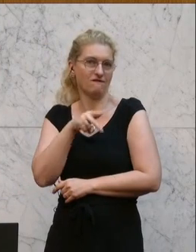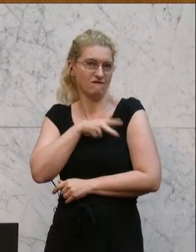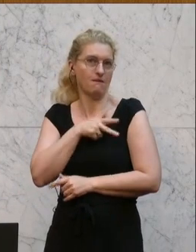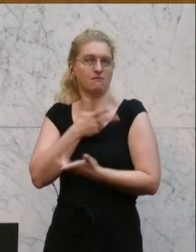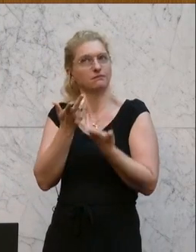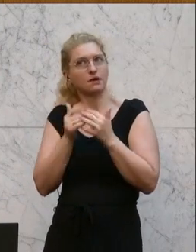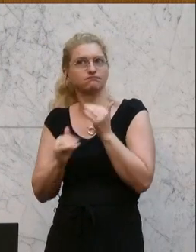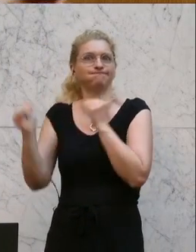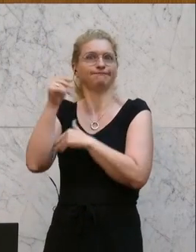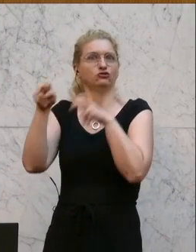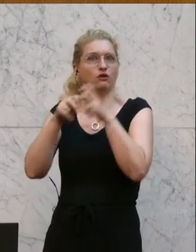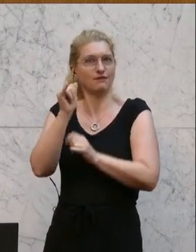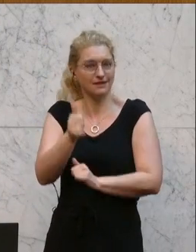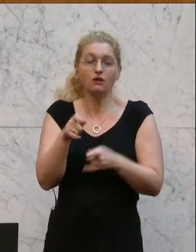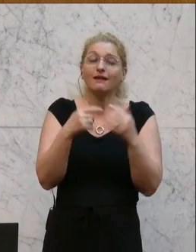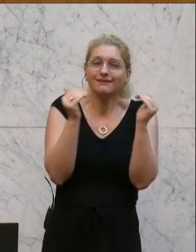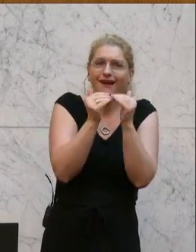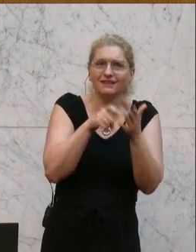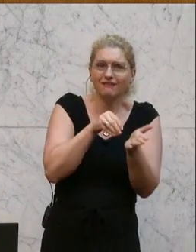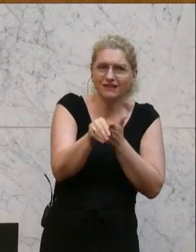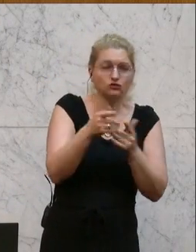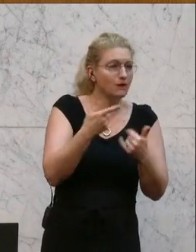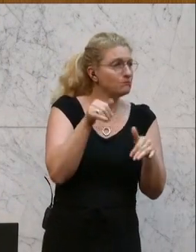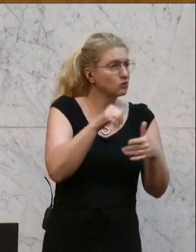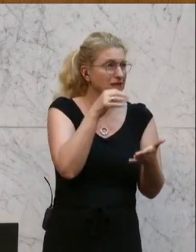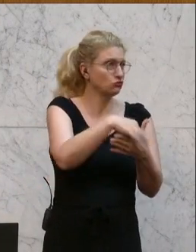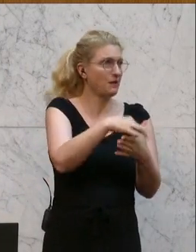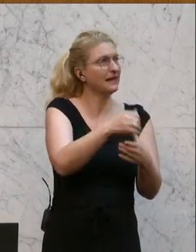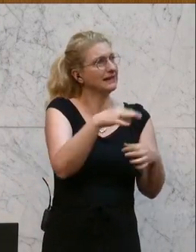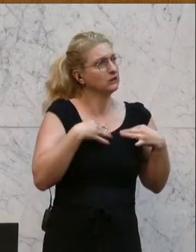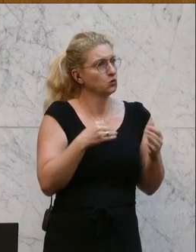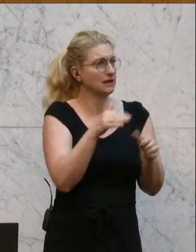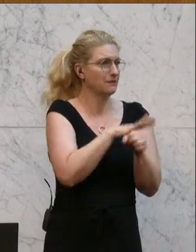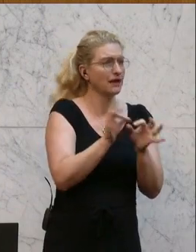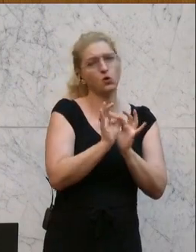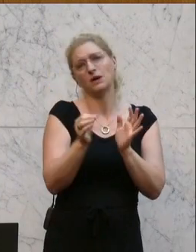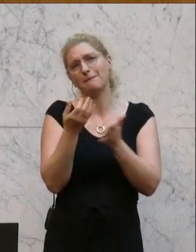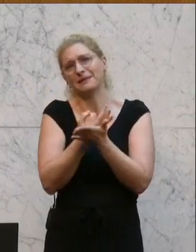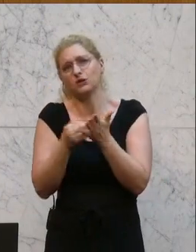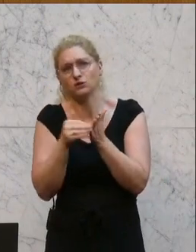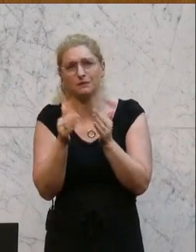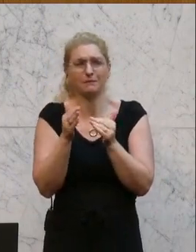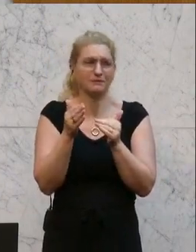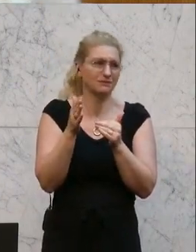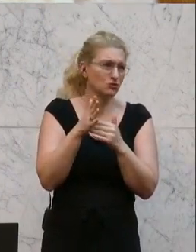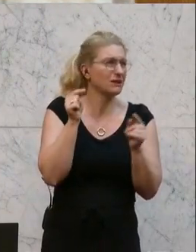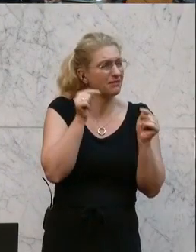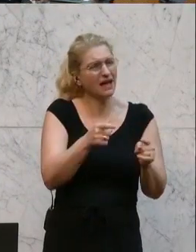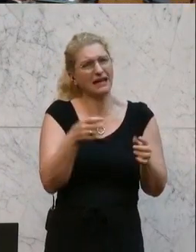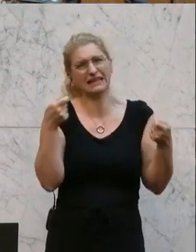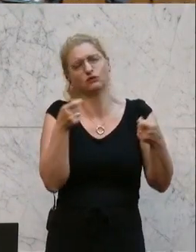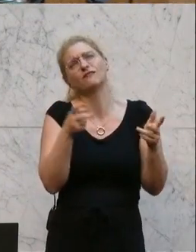Und müssen nicht sparen im Gesundheitsbereich oder im Bildungsbereich, wo die Investitionen so dringend notwendig sind. Vielen Dank.